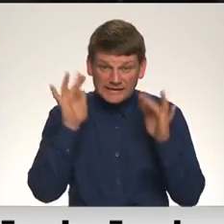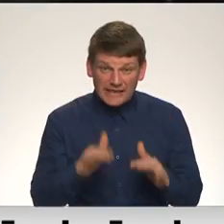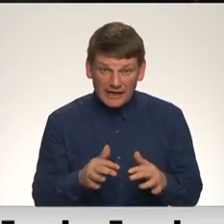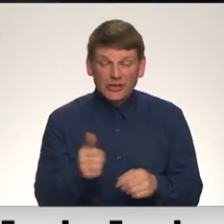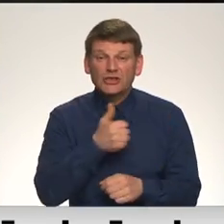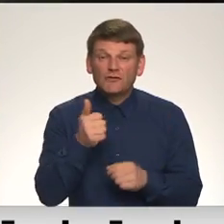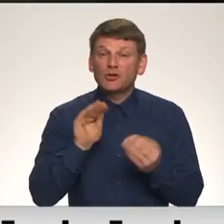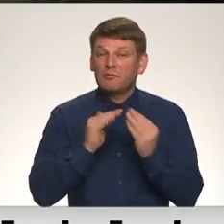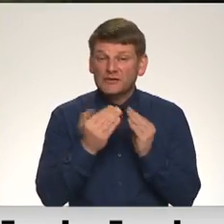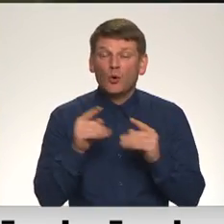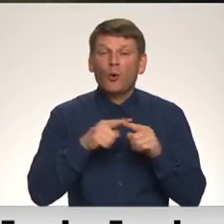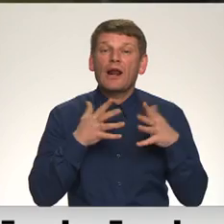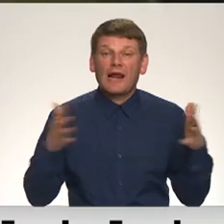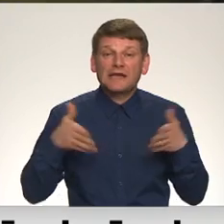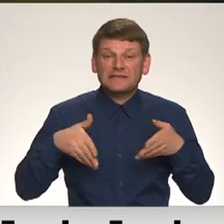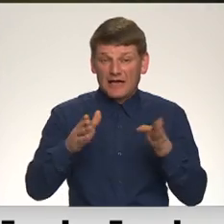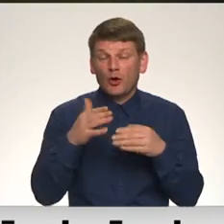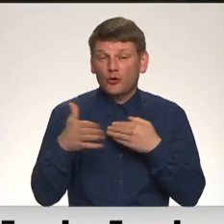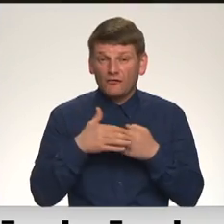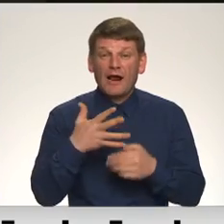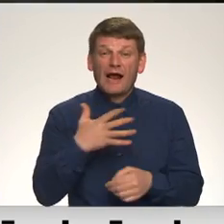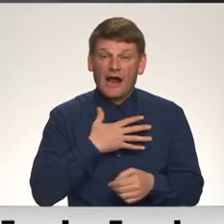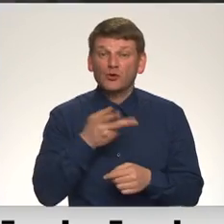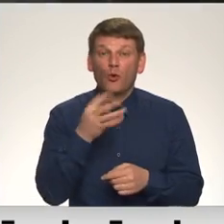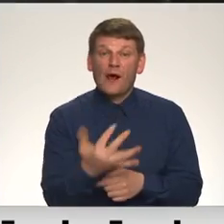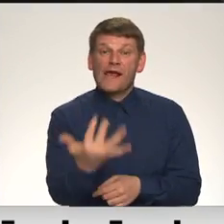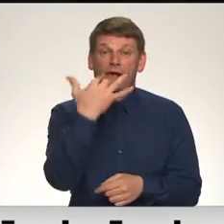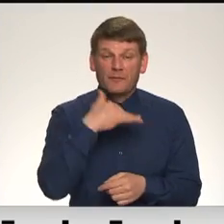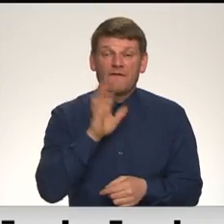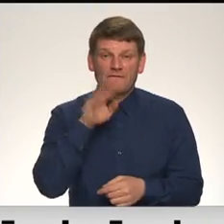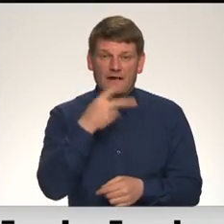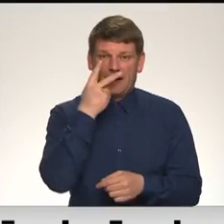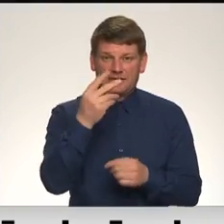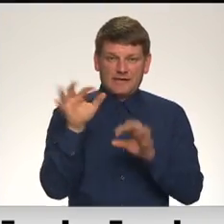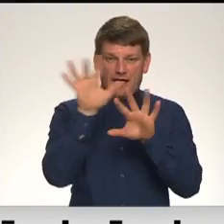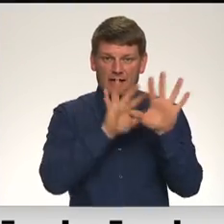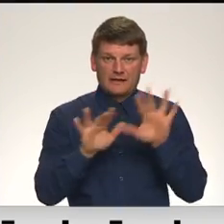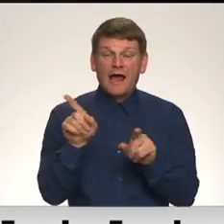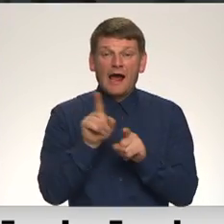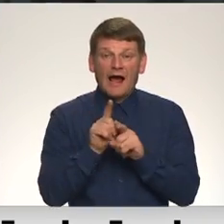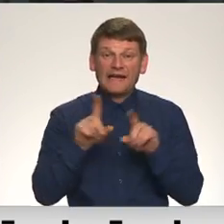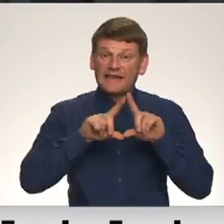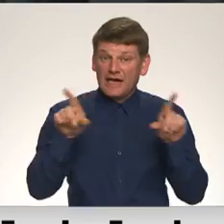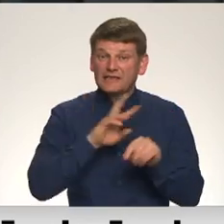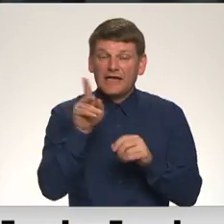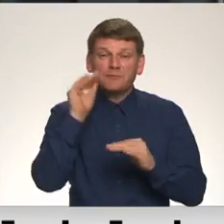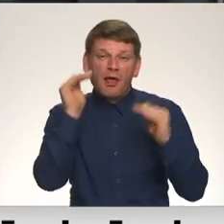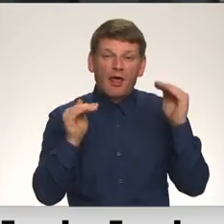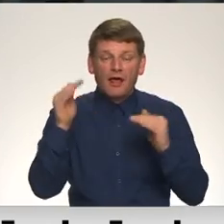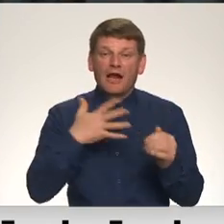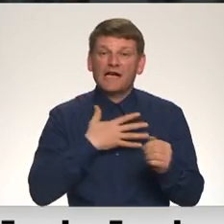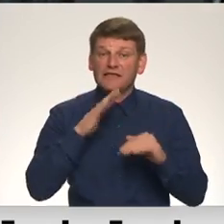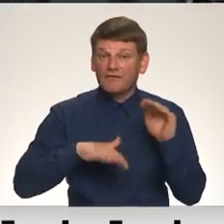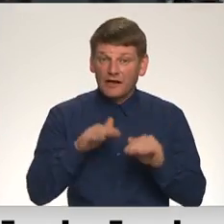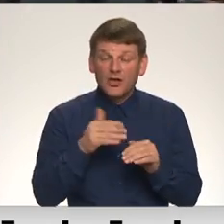īpaši pilsētās un lielceļu tuvumā gaisu, ko ielpojam var būtiski redzēt. Arī dienas tikas mēra gaisa kvalitāti norāda.